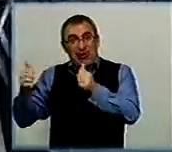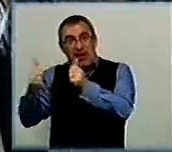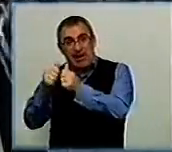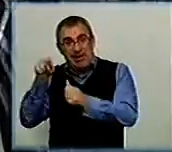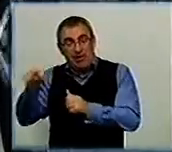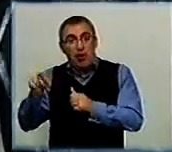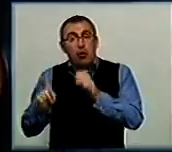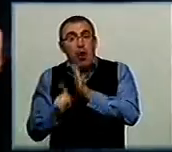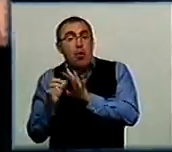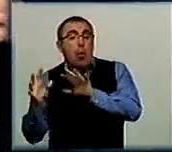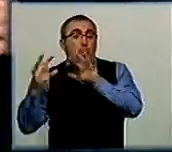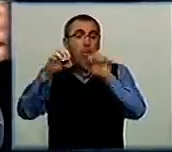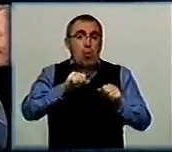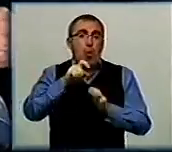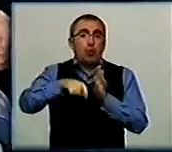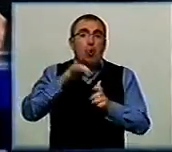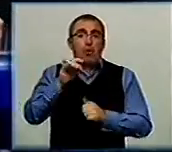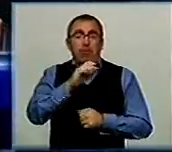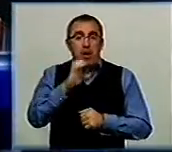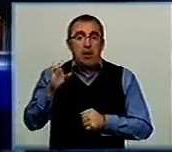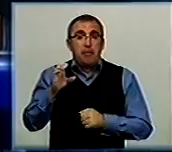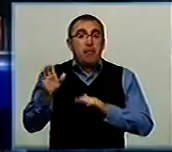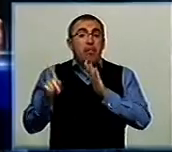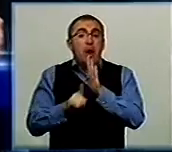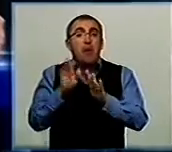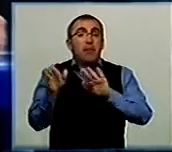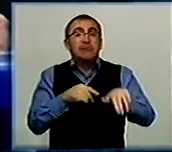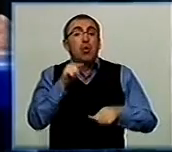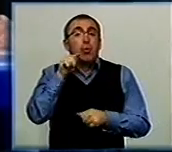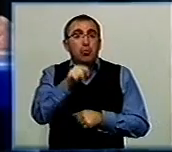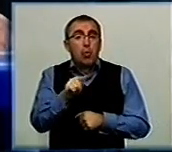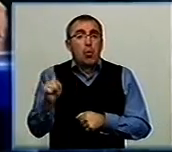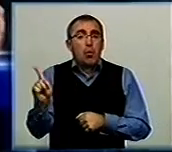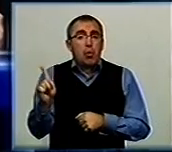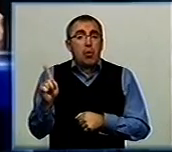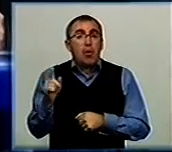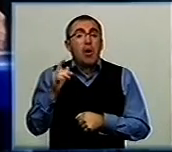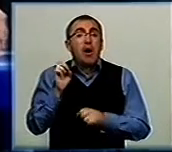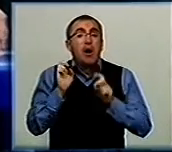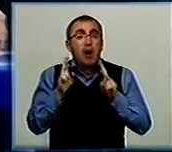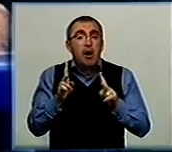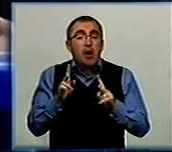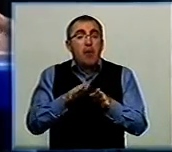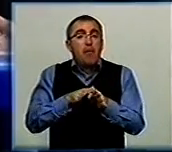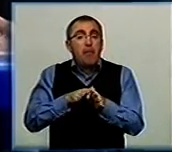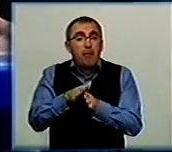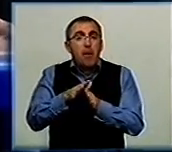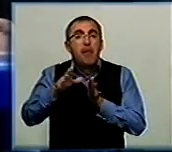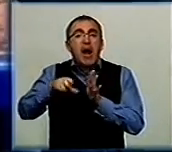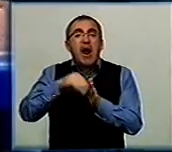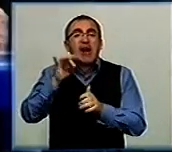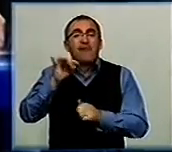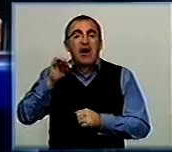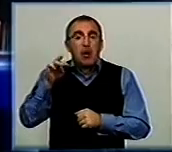окуповувати Донбас. Началося после того, як пройшло референдум.